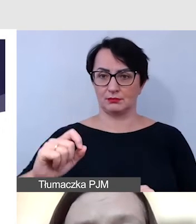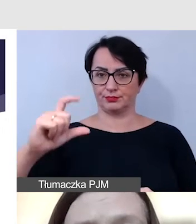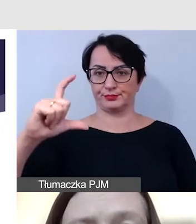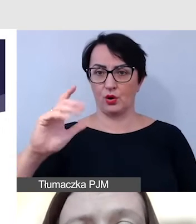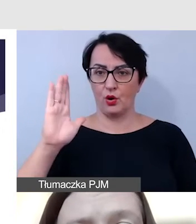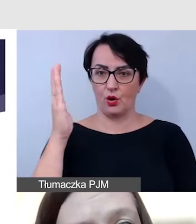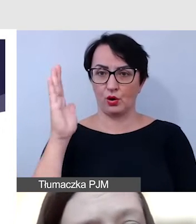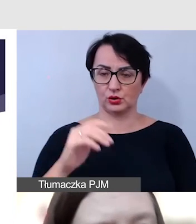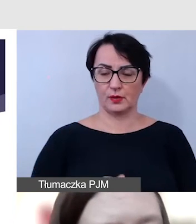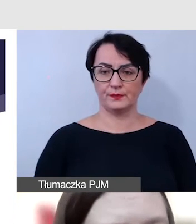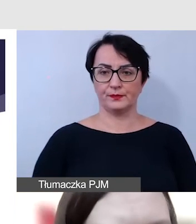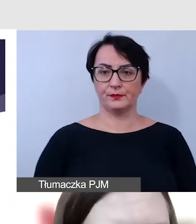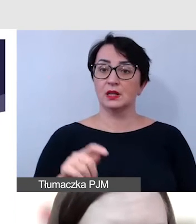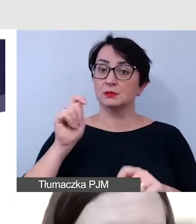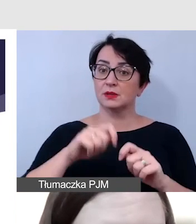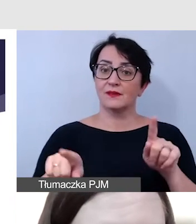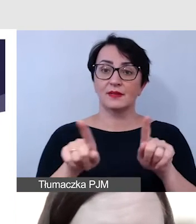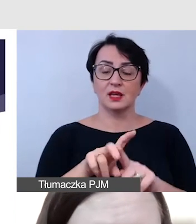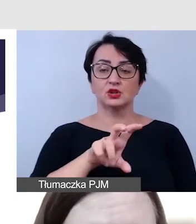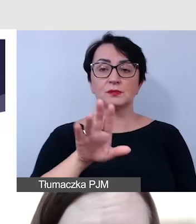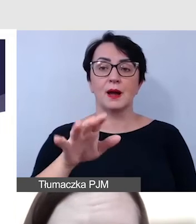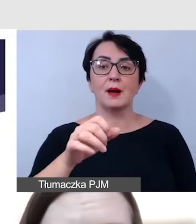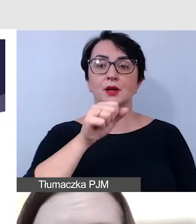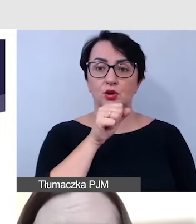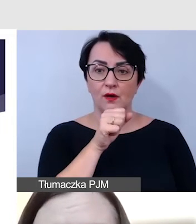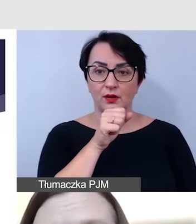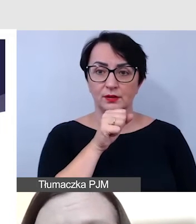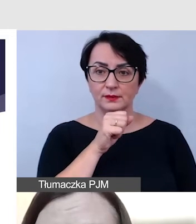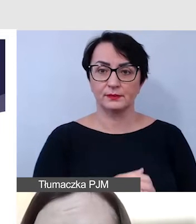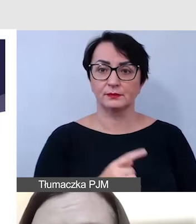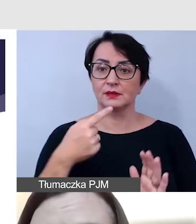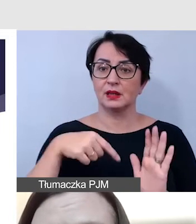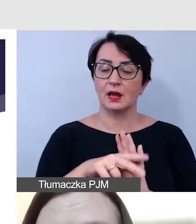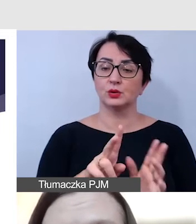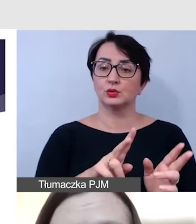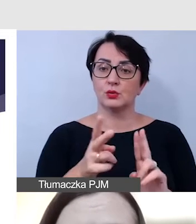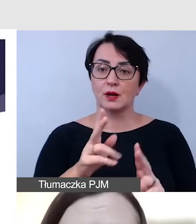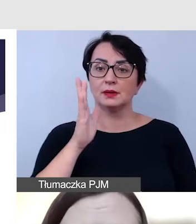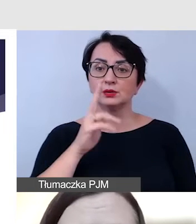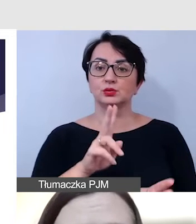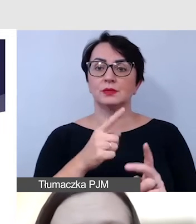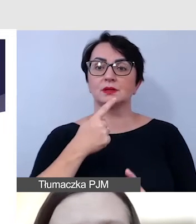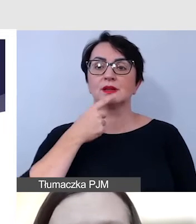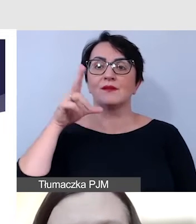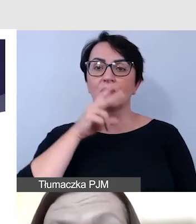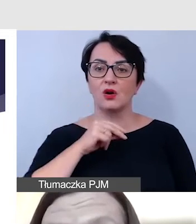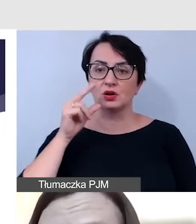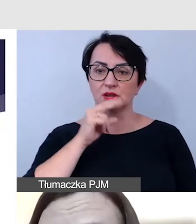Sprawdzamy, czy jest mikrofon dla tłumacza, który